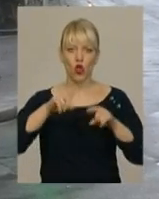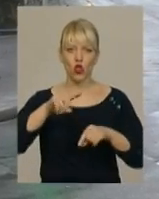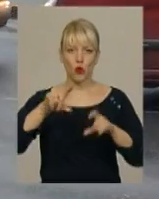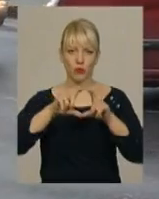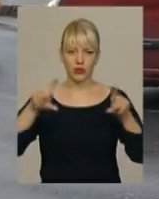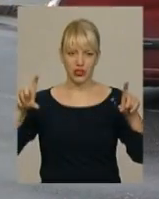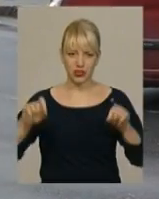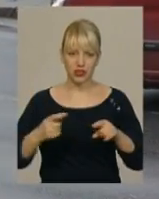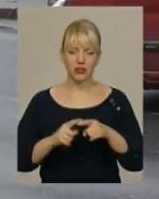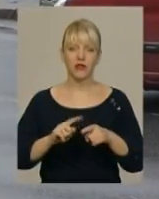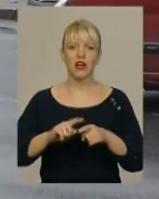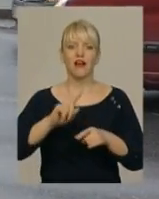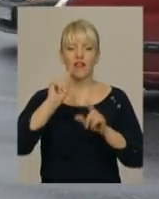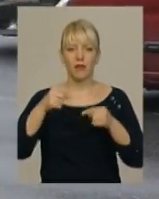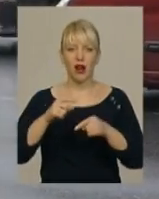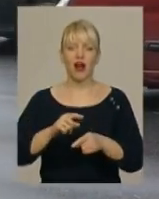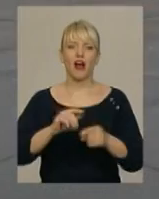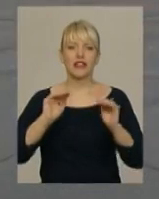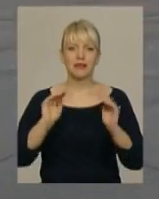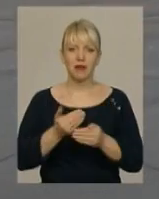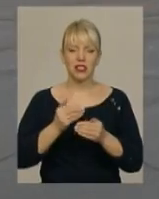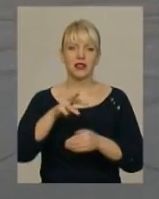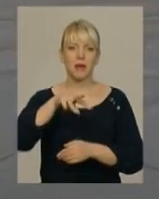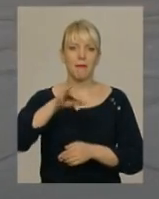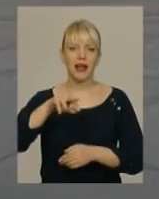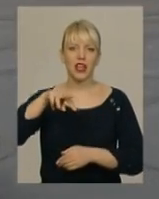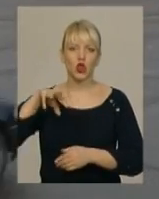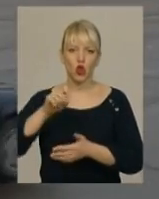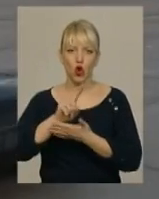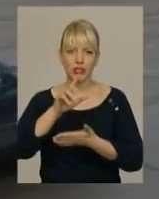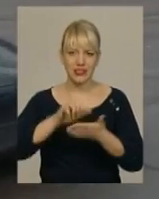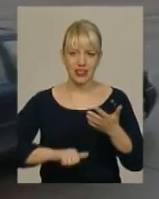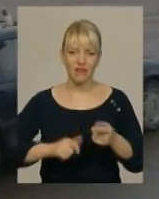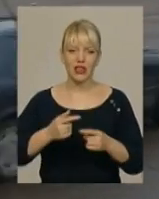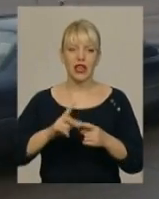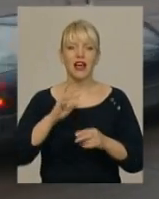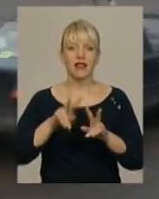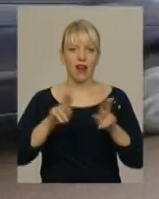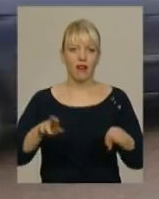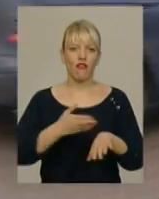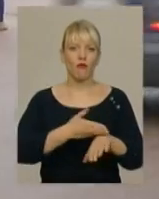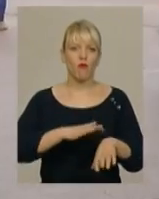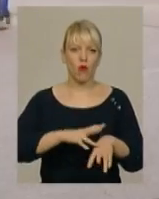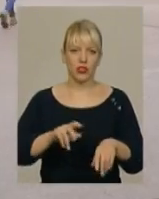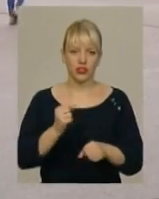митні ставки на ввезення за кордону авто доступнішими, як у сусідній Польщі, Литві чи Молдові.